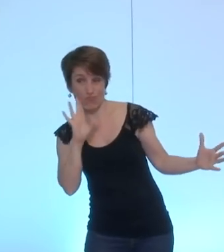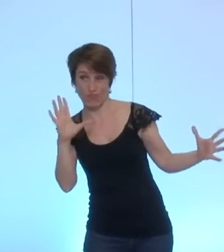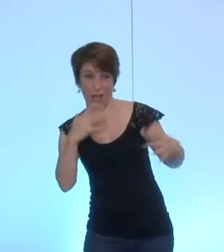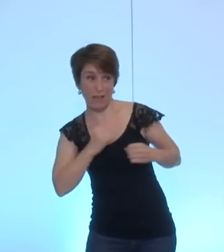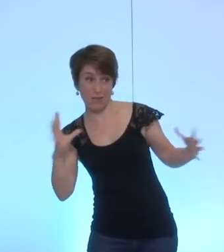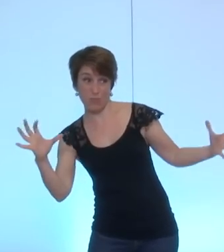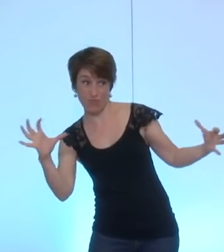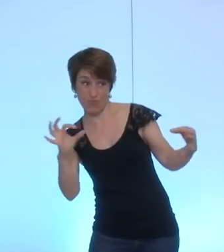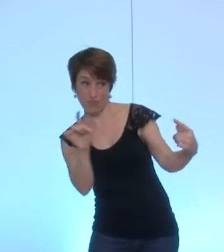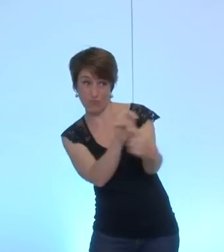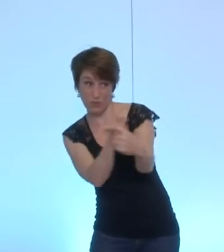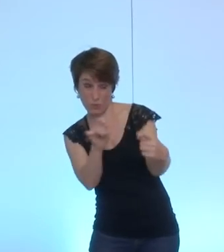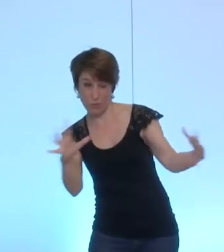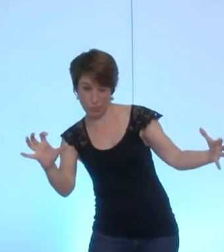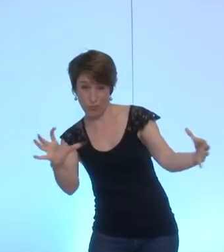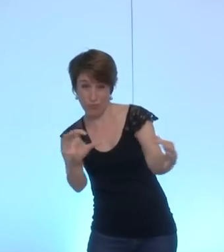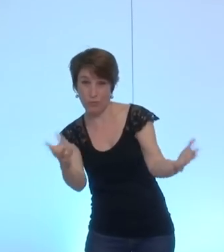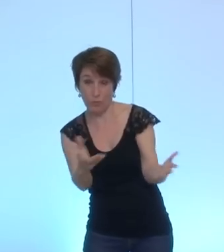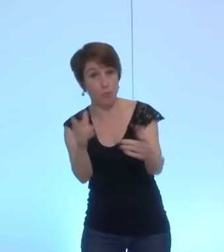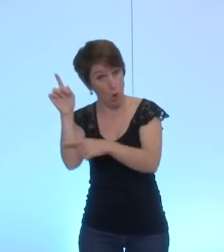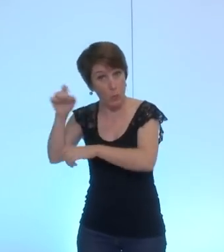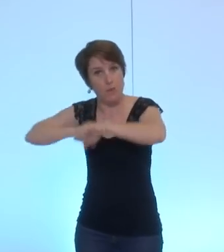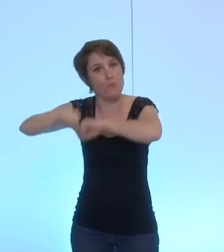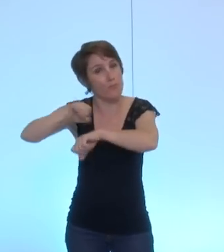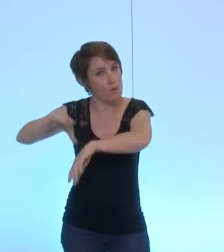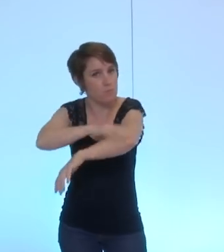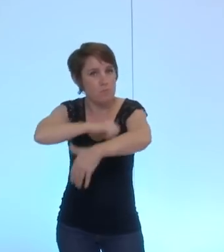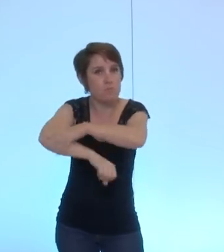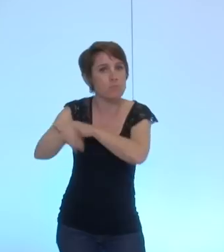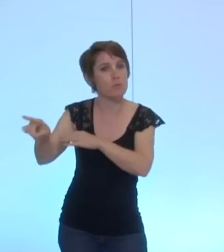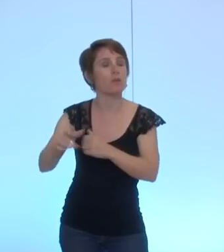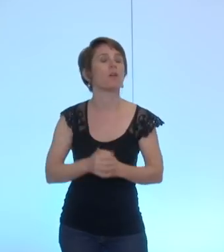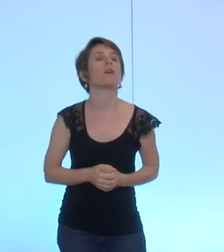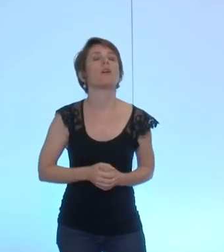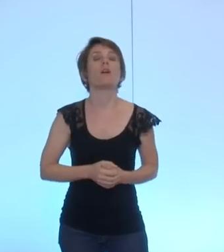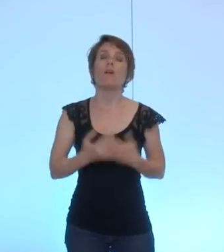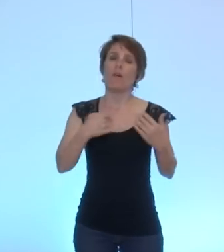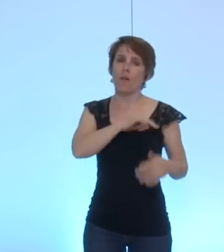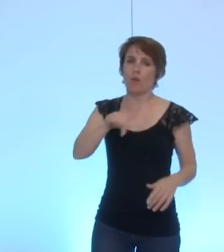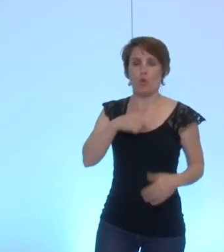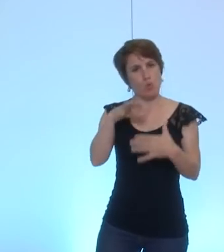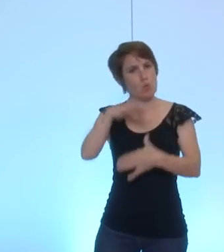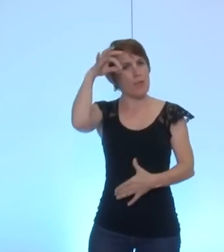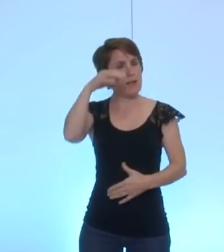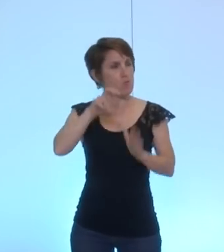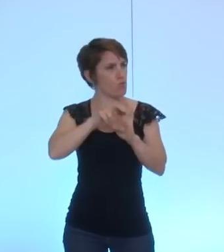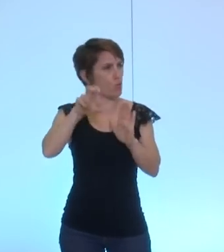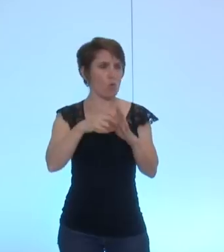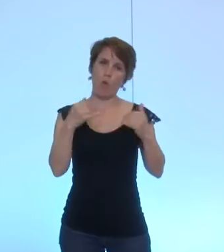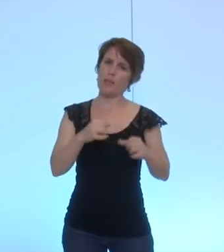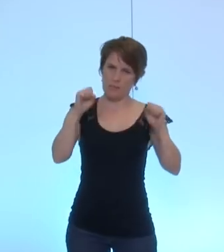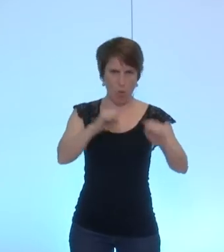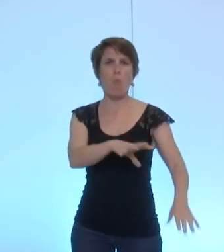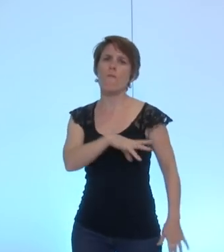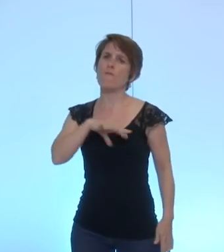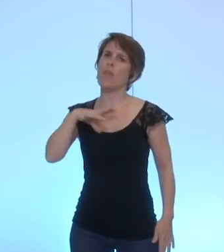discuter et de tendre la main soyons ici en tant qu'élus grenoblois les fiers et j'allais